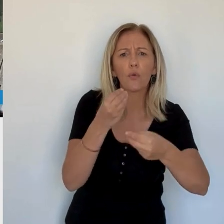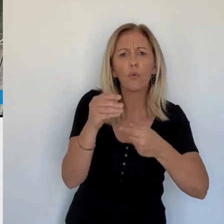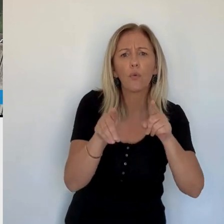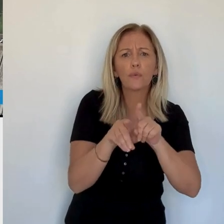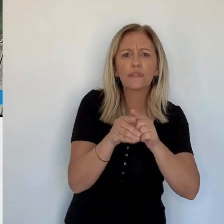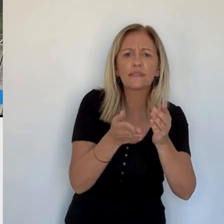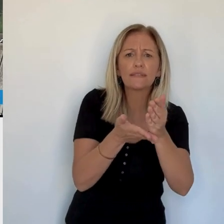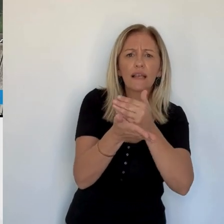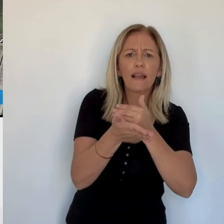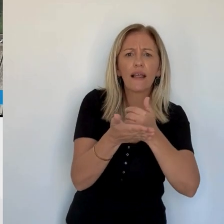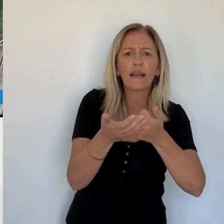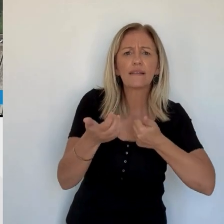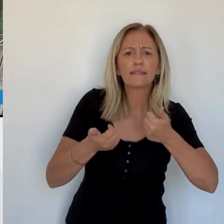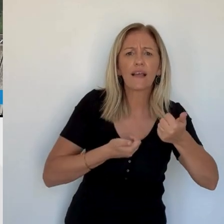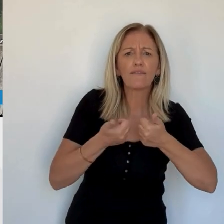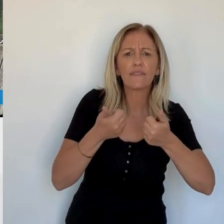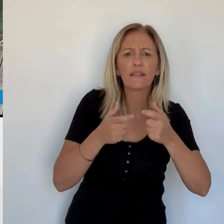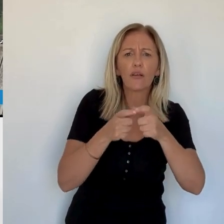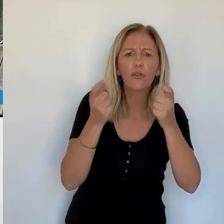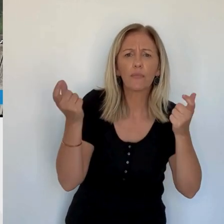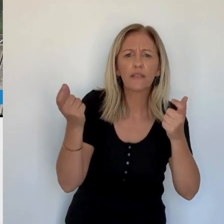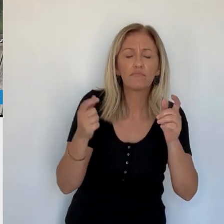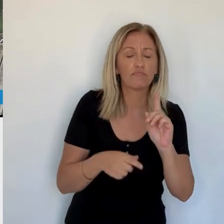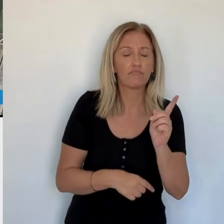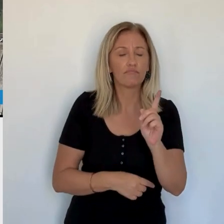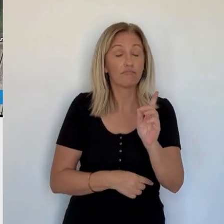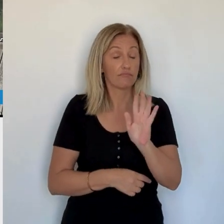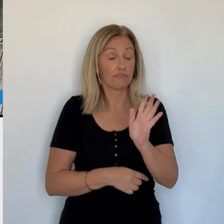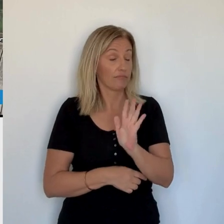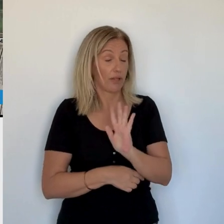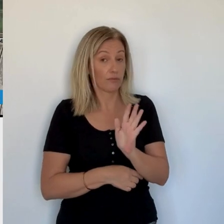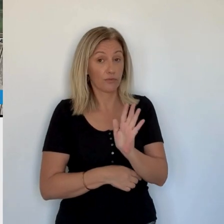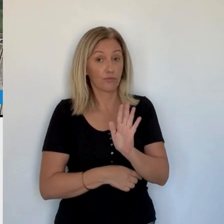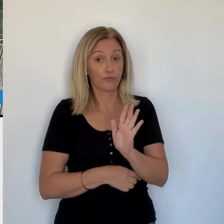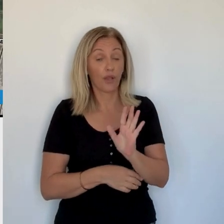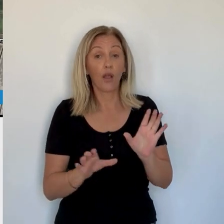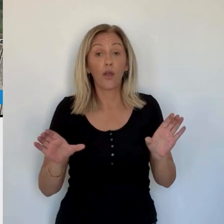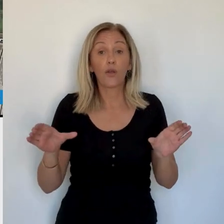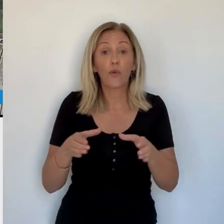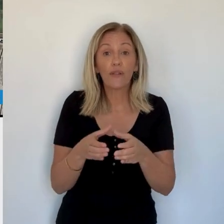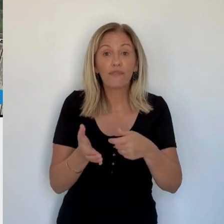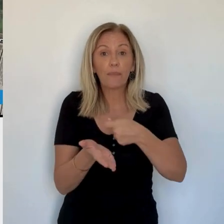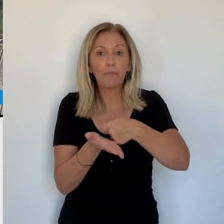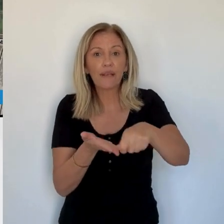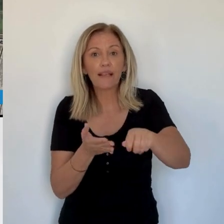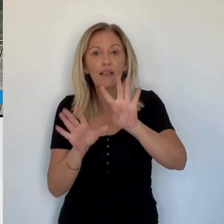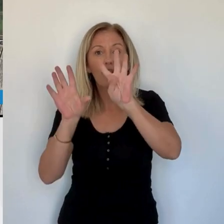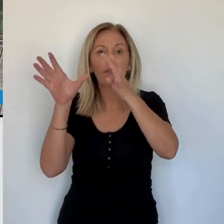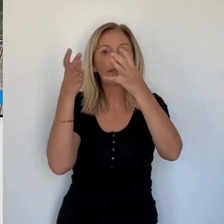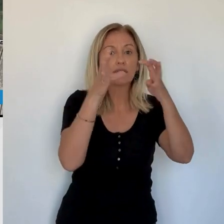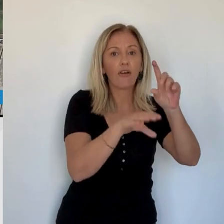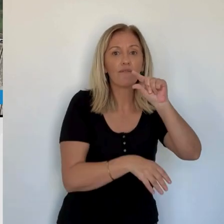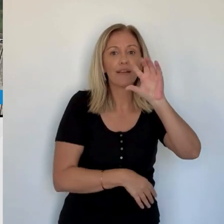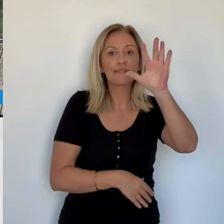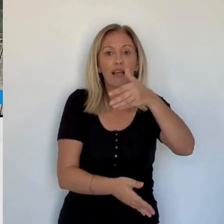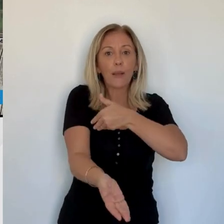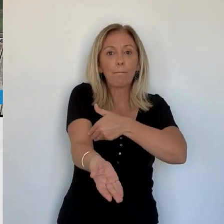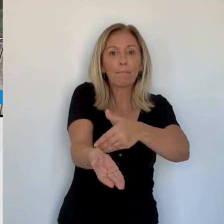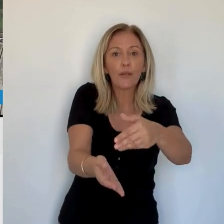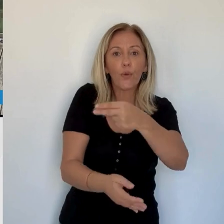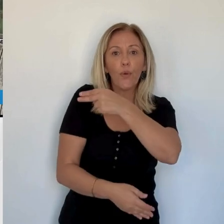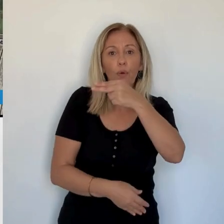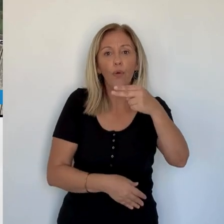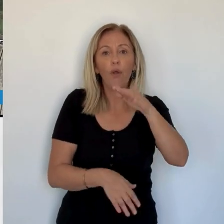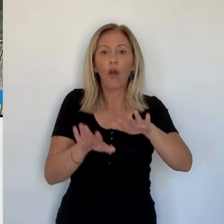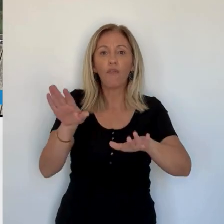du tout. Je vous le redis. 925 millions d'euros payés à hier, donc à peu près 5 à 6 millions de plus que l'année dernière. Donc la